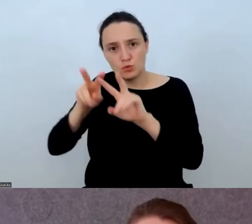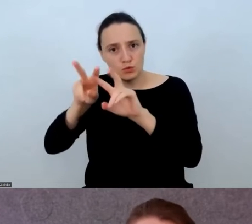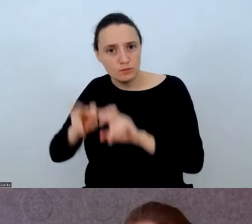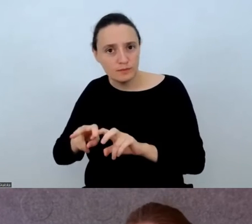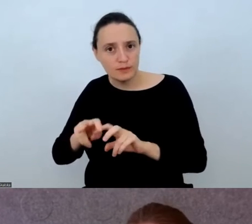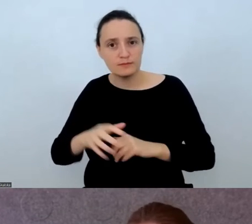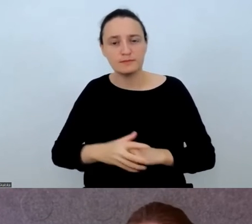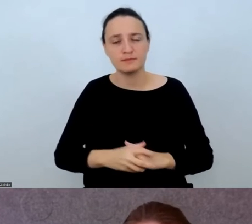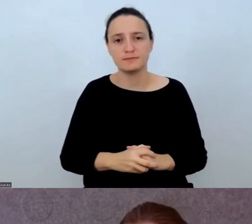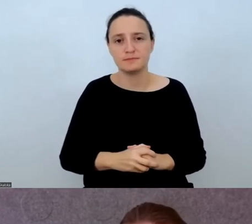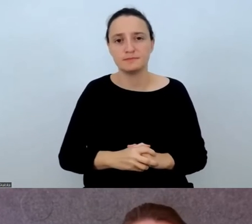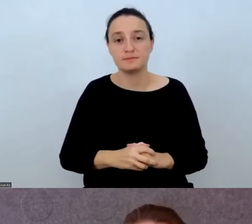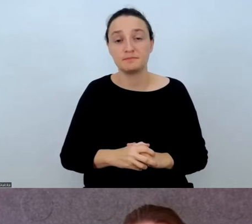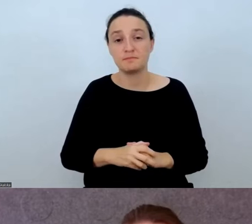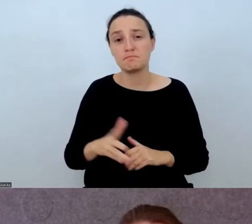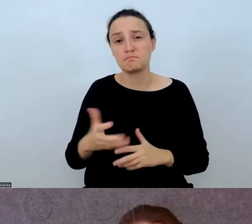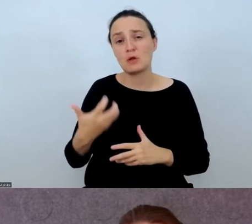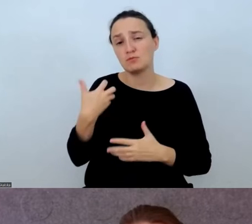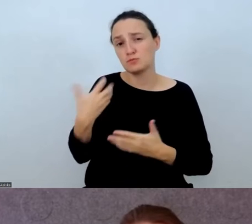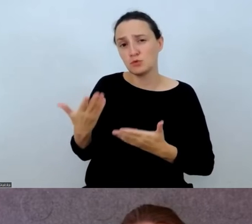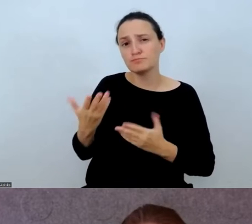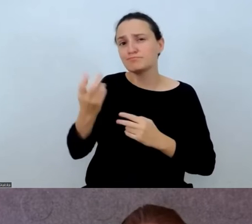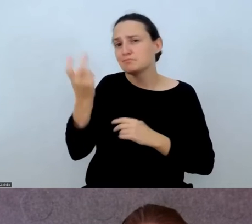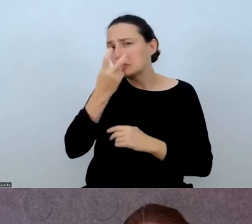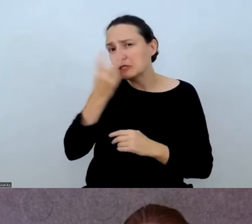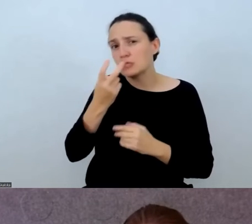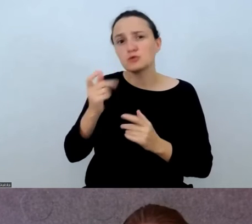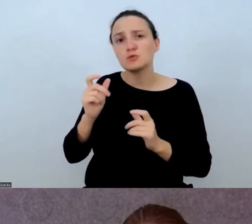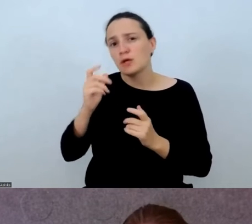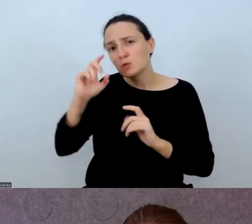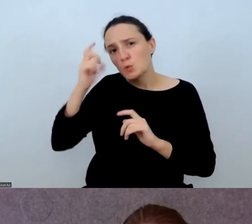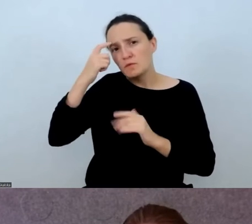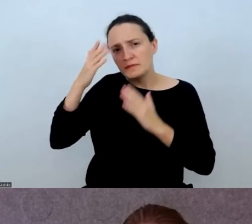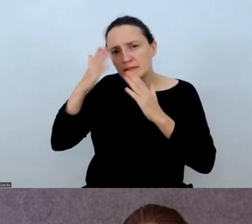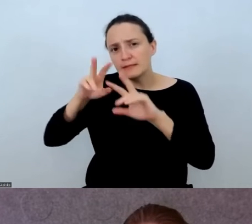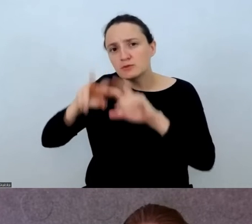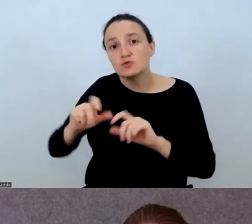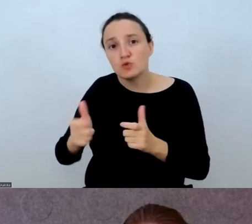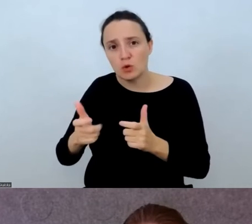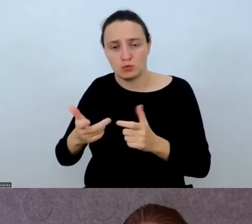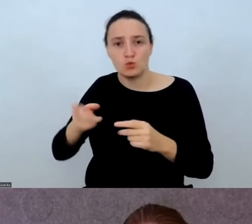Interesuje się głównie procesami poznawczymi w tłumaczeniu ustnym.